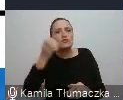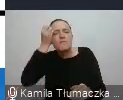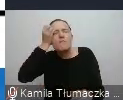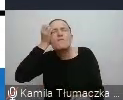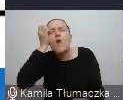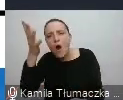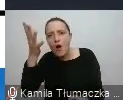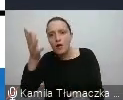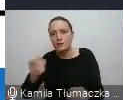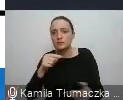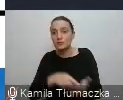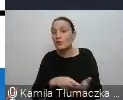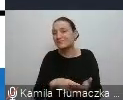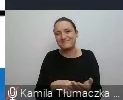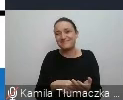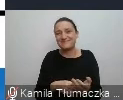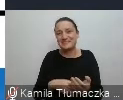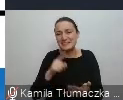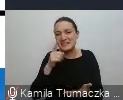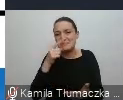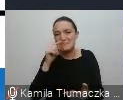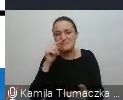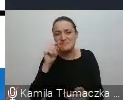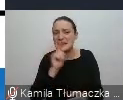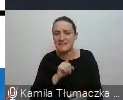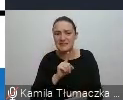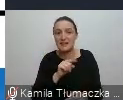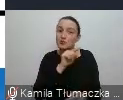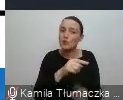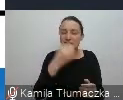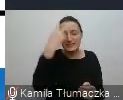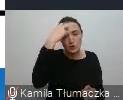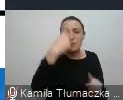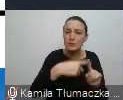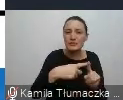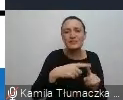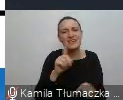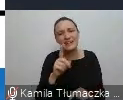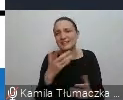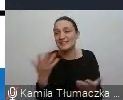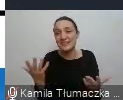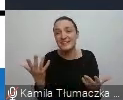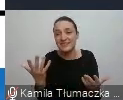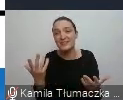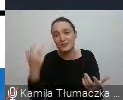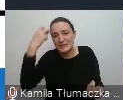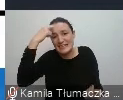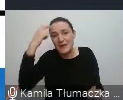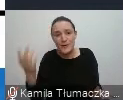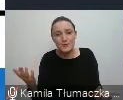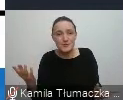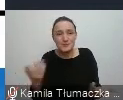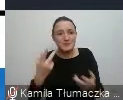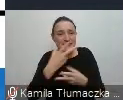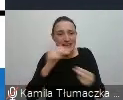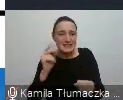I taki, mimo, że jest to stereotyp pozytywny, taki stereotyp jest wciąż stereotypem i on